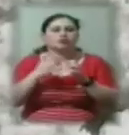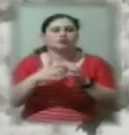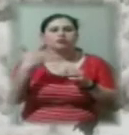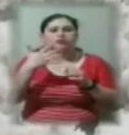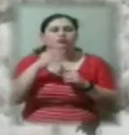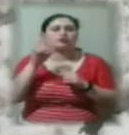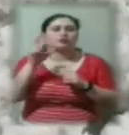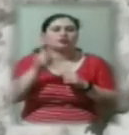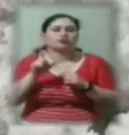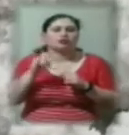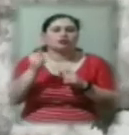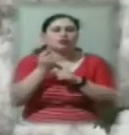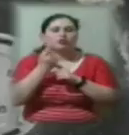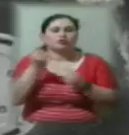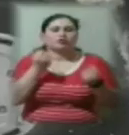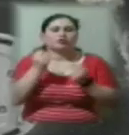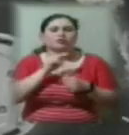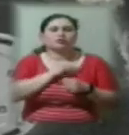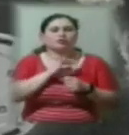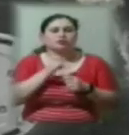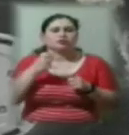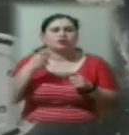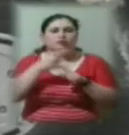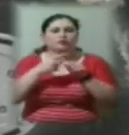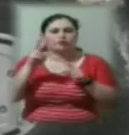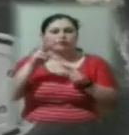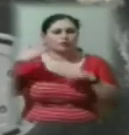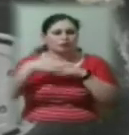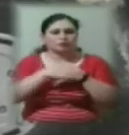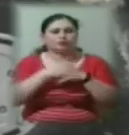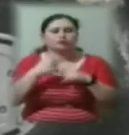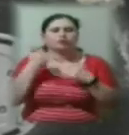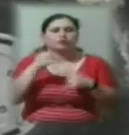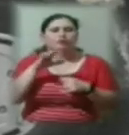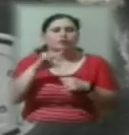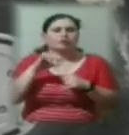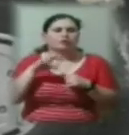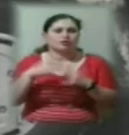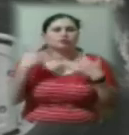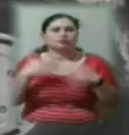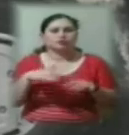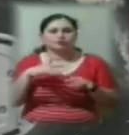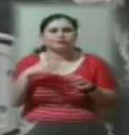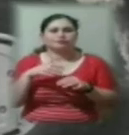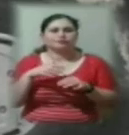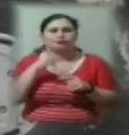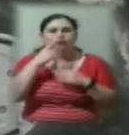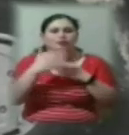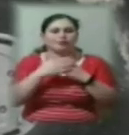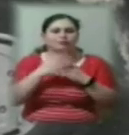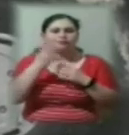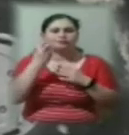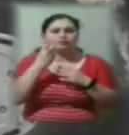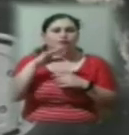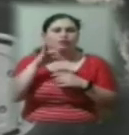Машин працюють з півдругої ночі. На даний момент вже близько 300 тонн піщано